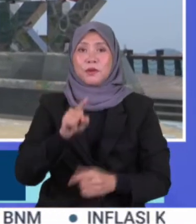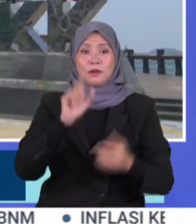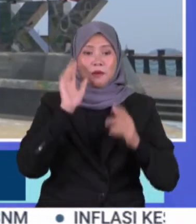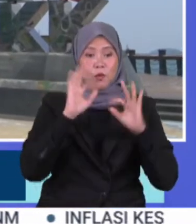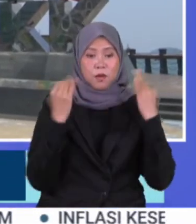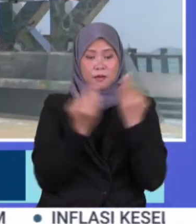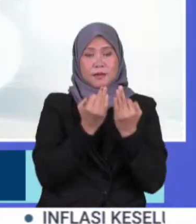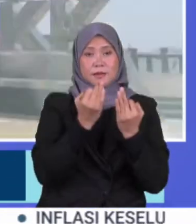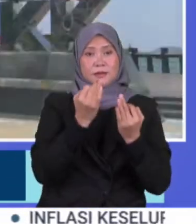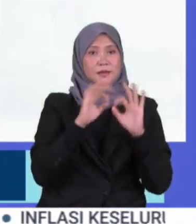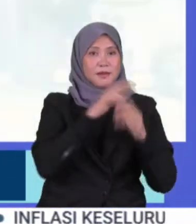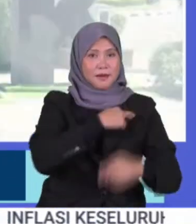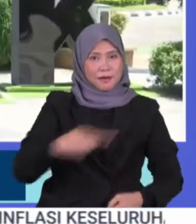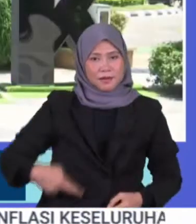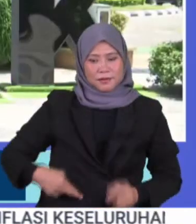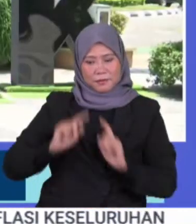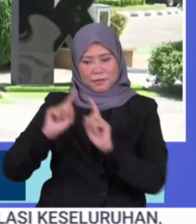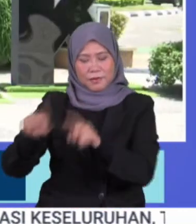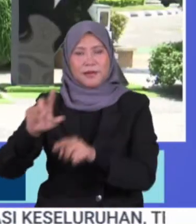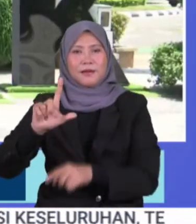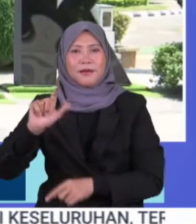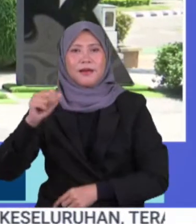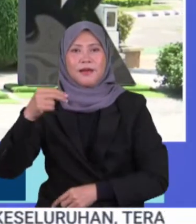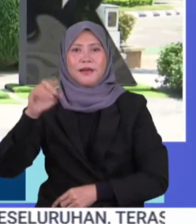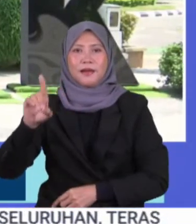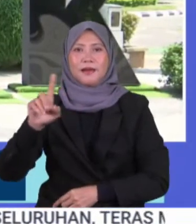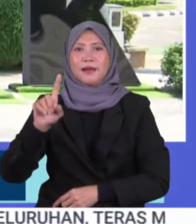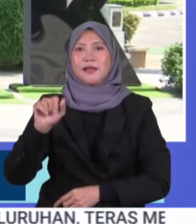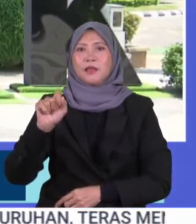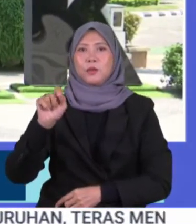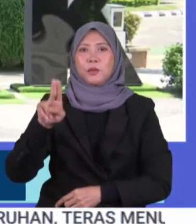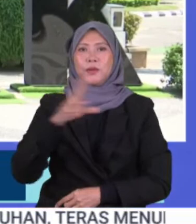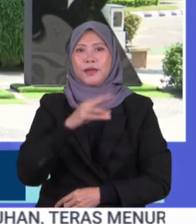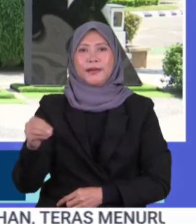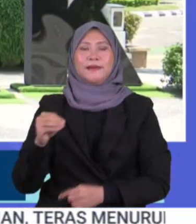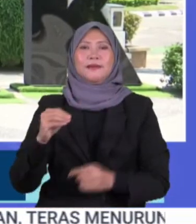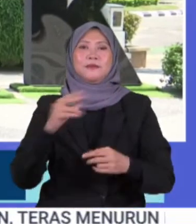dijadual ke Lahat Datu dan Pusat Pemulihan Orang Hutan Sepilok